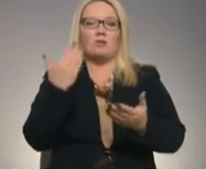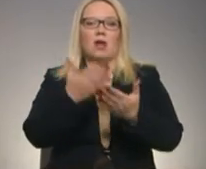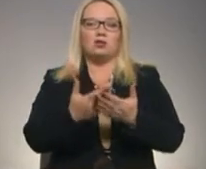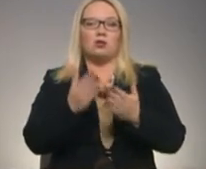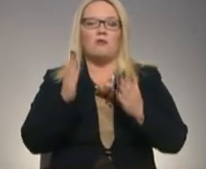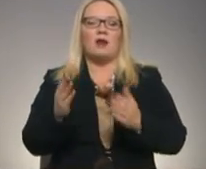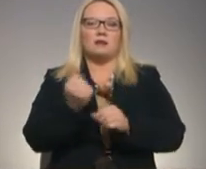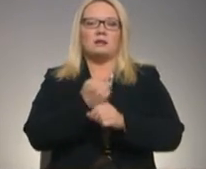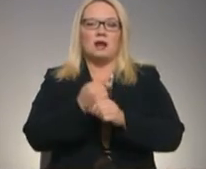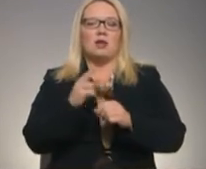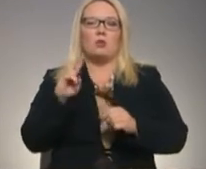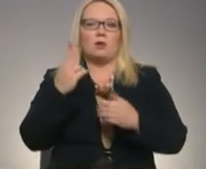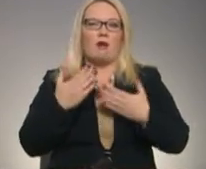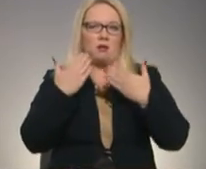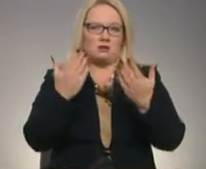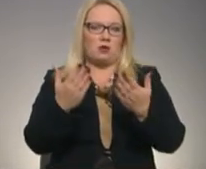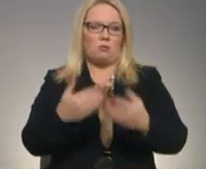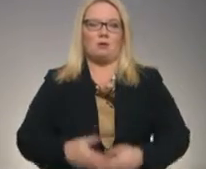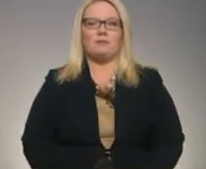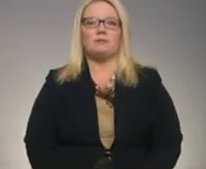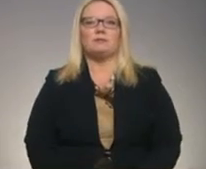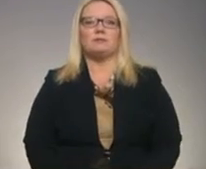jau otrajā lasīmā. Kārlis Ojas Mārs Jurgensons, Latvijas televīzija.